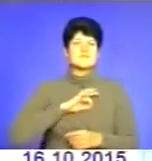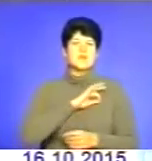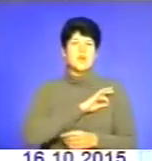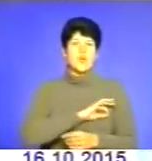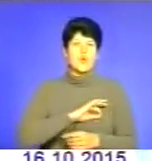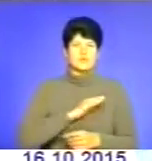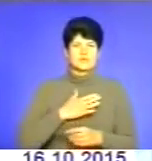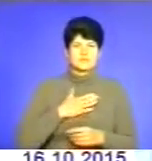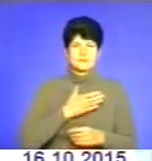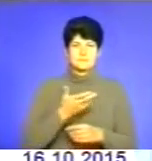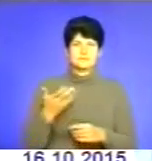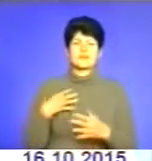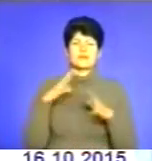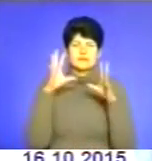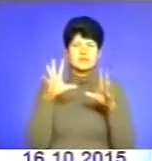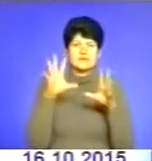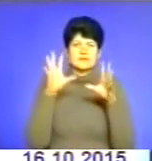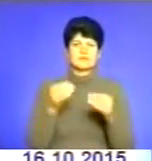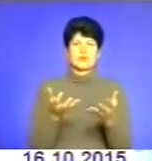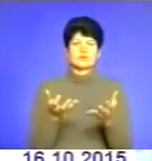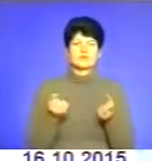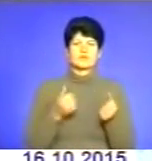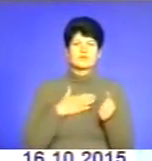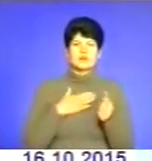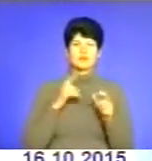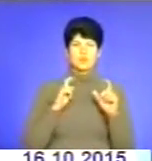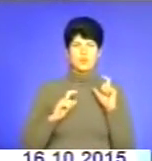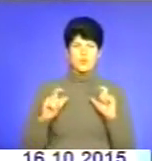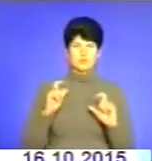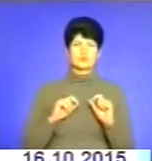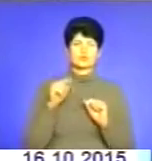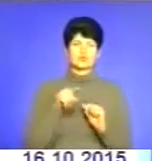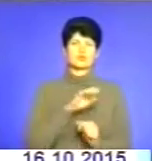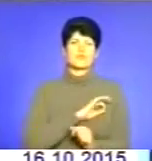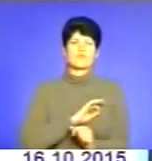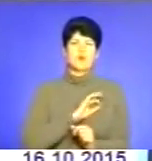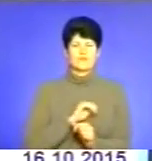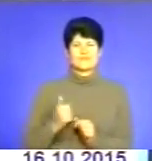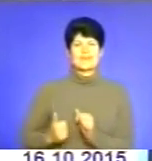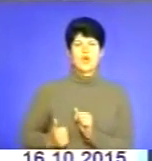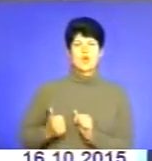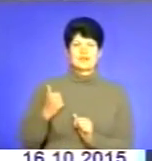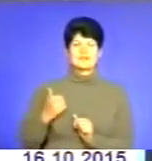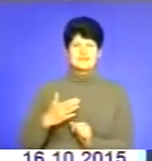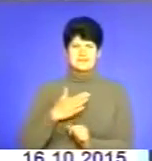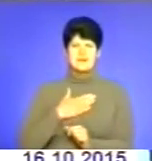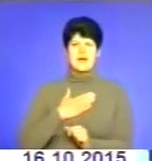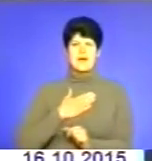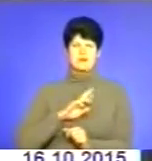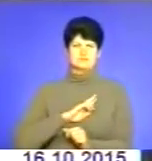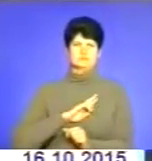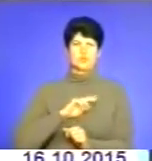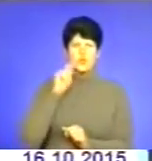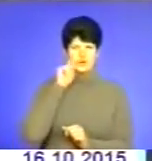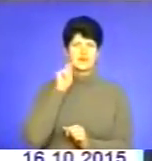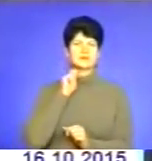І це вони отримують в нашому коледжі. Тому що виховувати і гордитися «я, українець» – це дуже